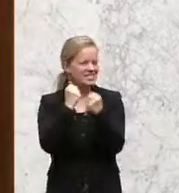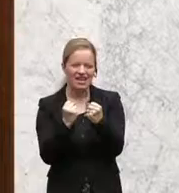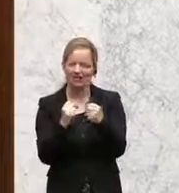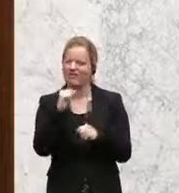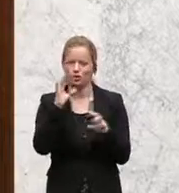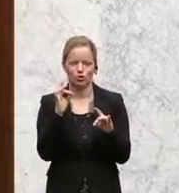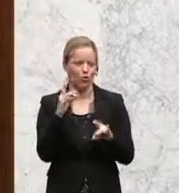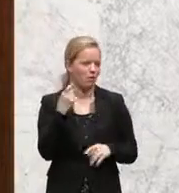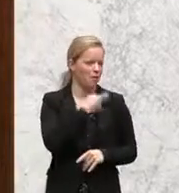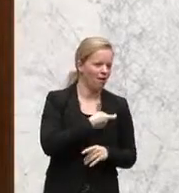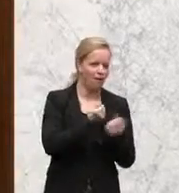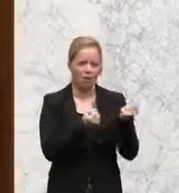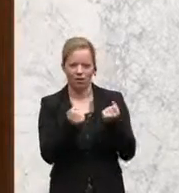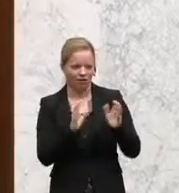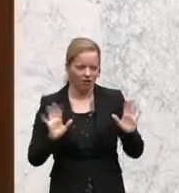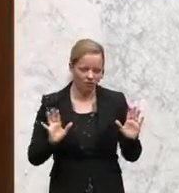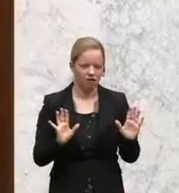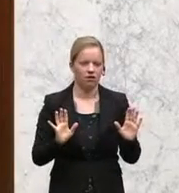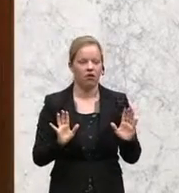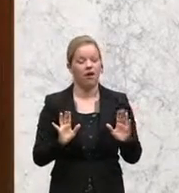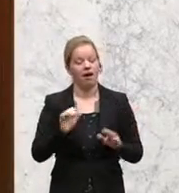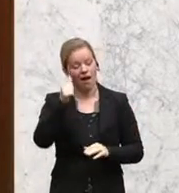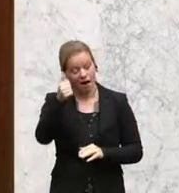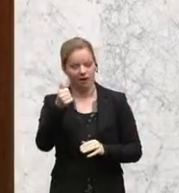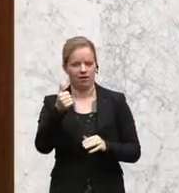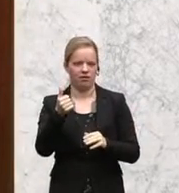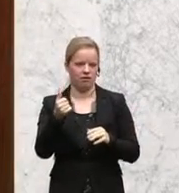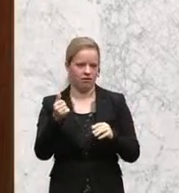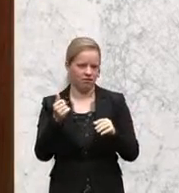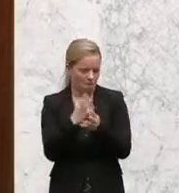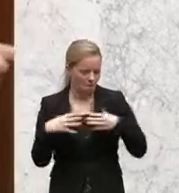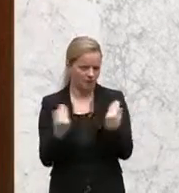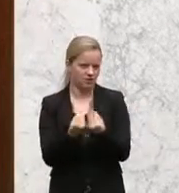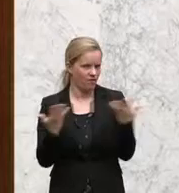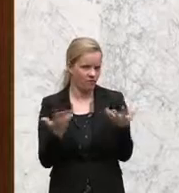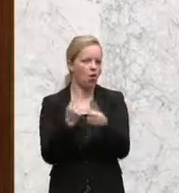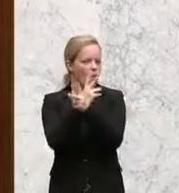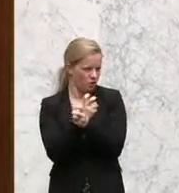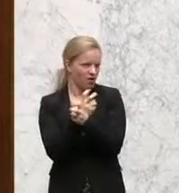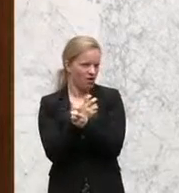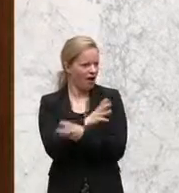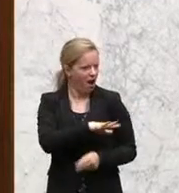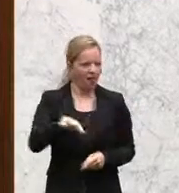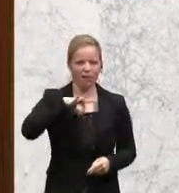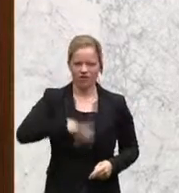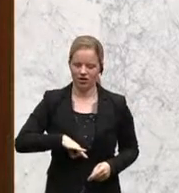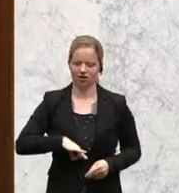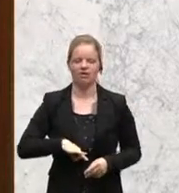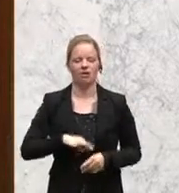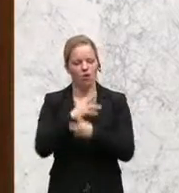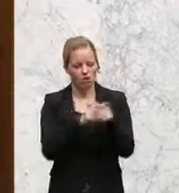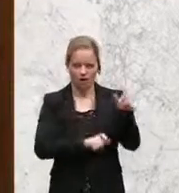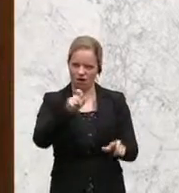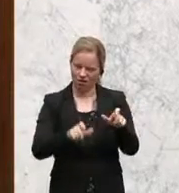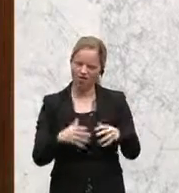Die Sicherheit hat nur eine, und die heißt Österreich. Und in diesem Sinne sind wir alle verpflichtet, für die Sicherheit unserer Landsleute